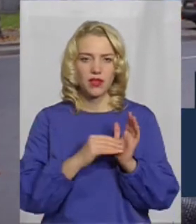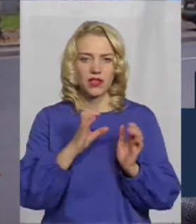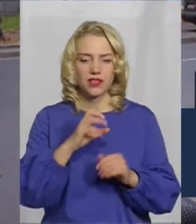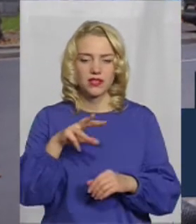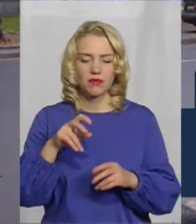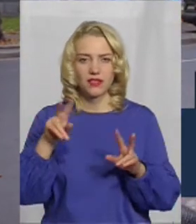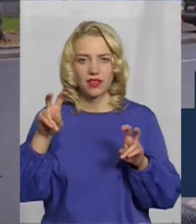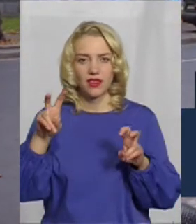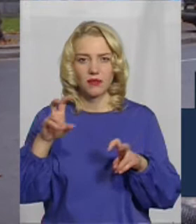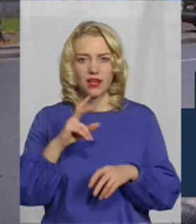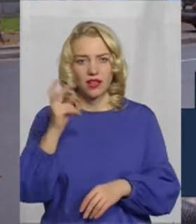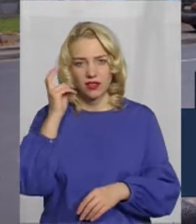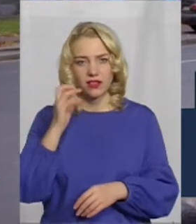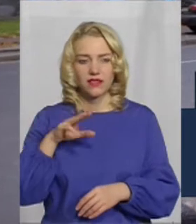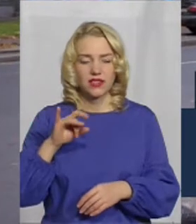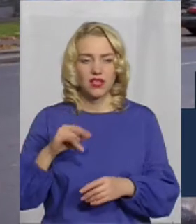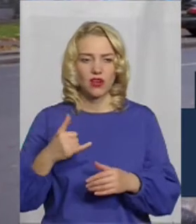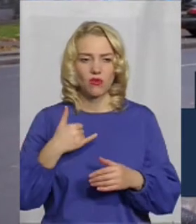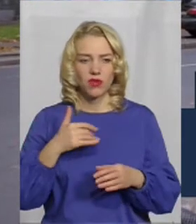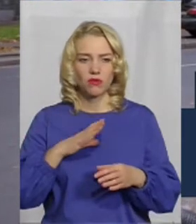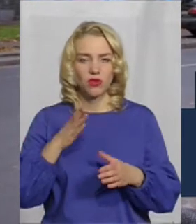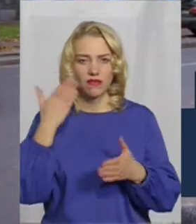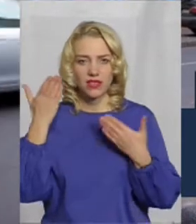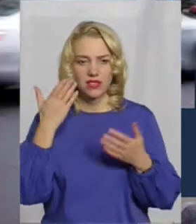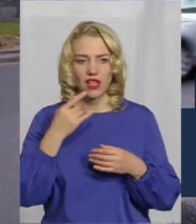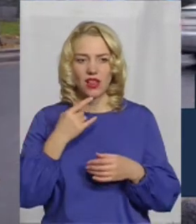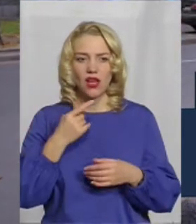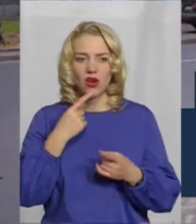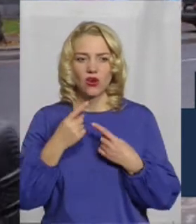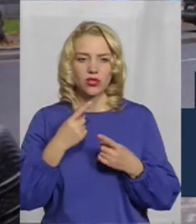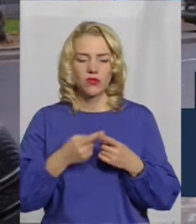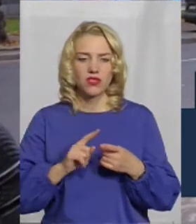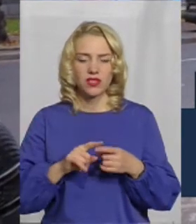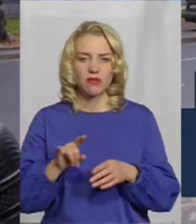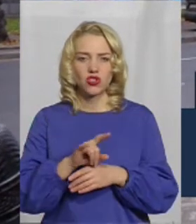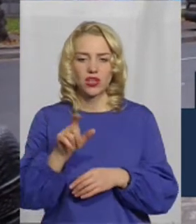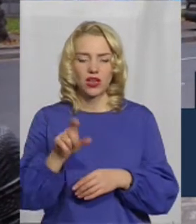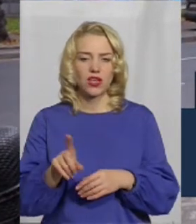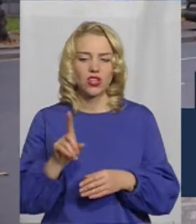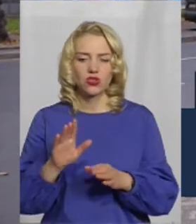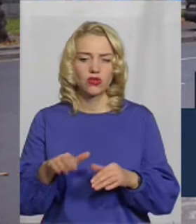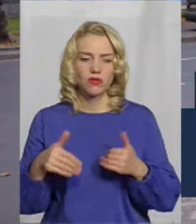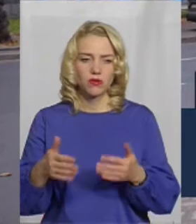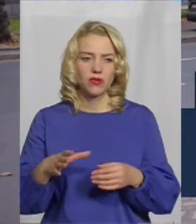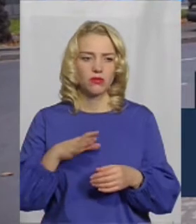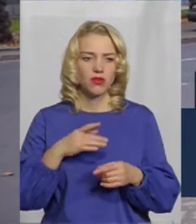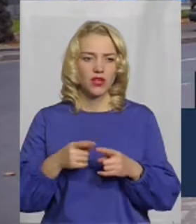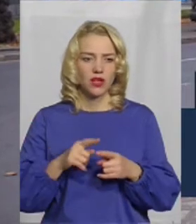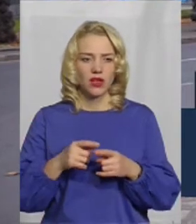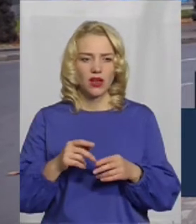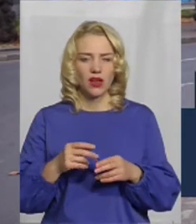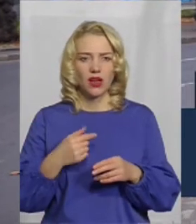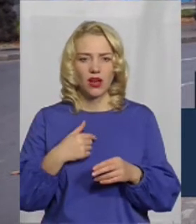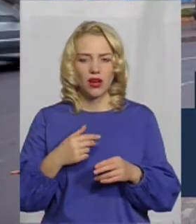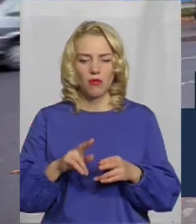«Київстару». Але в мене потім була весела розмова з цим шахраєм. А що він пропонував, що питав? Повернути йому